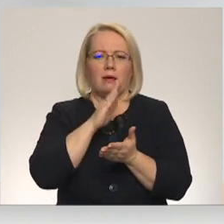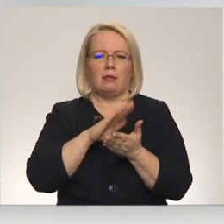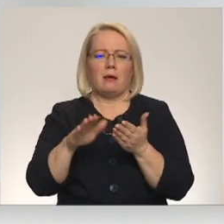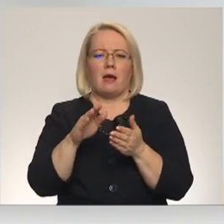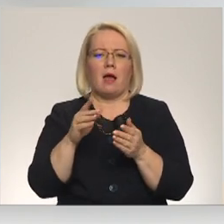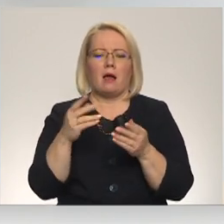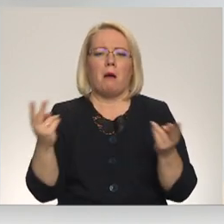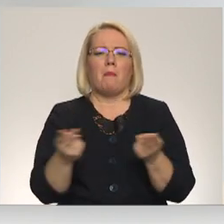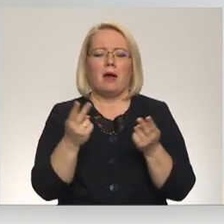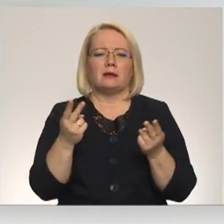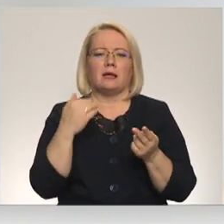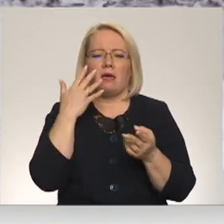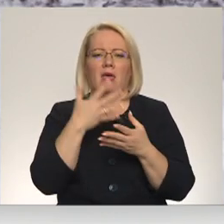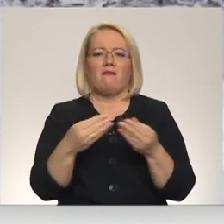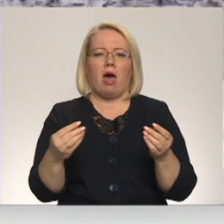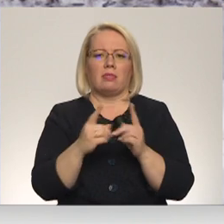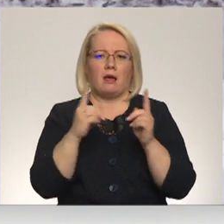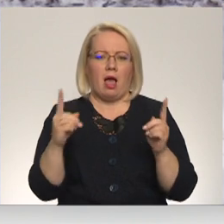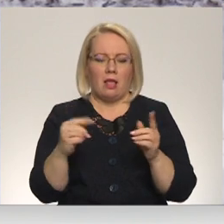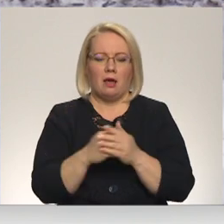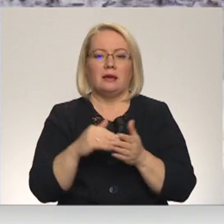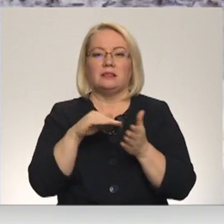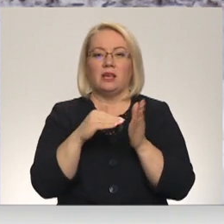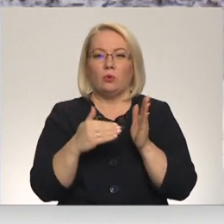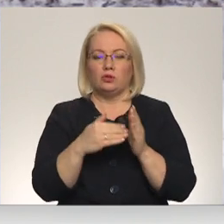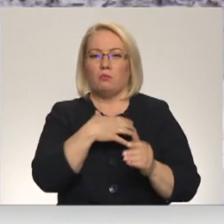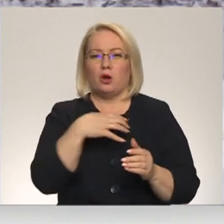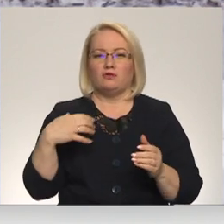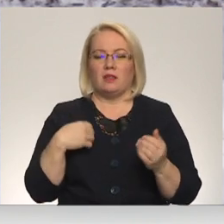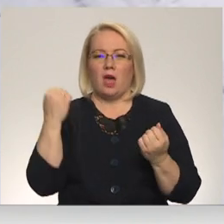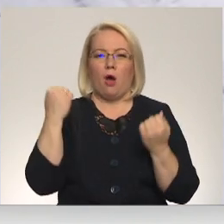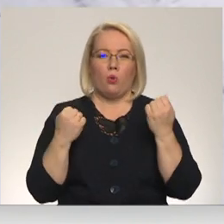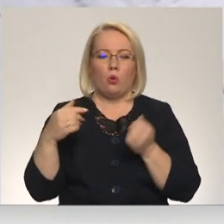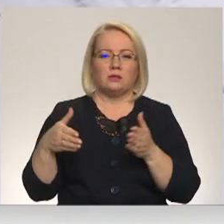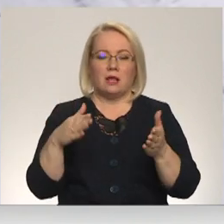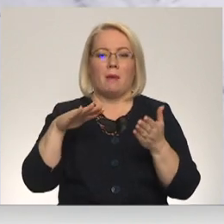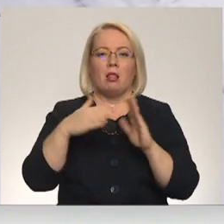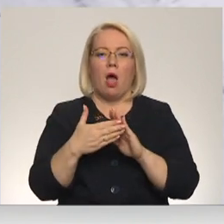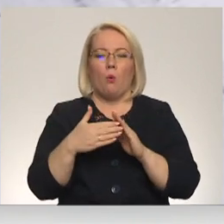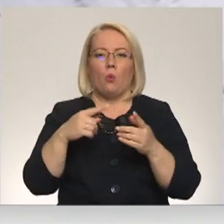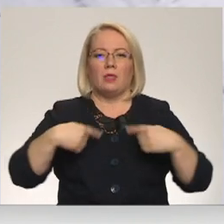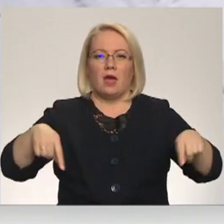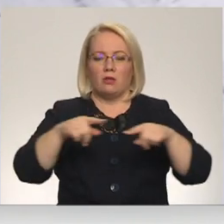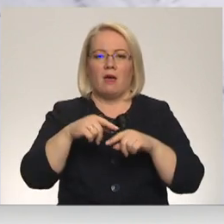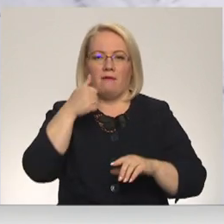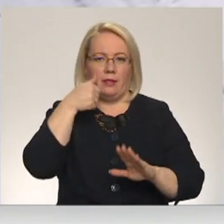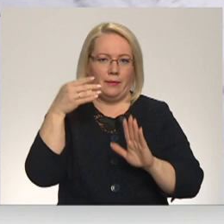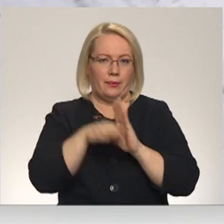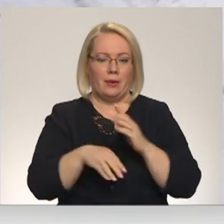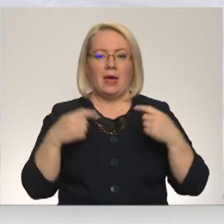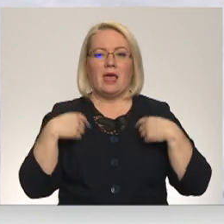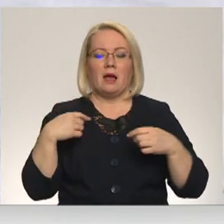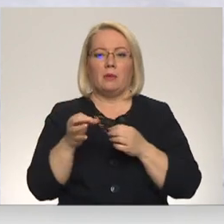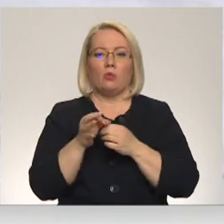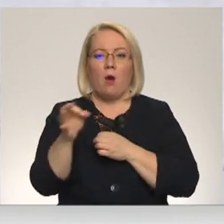sezonā, tad nav atkal. Situācija uz pašvaldības autoceļiem lauku teritorijās ir vēl kritiskāka. Jākapuls novadā tiek